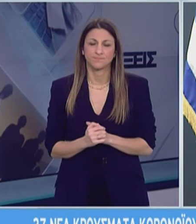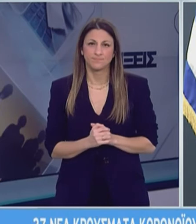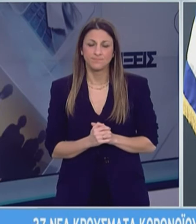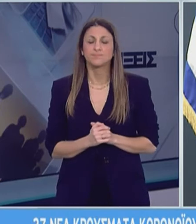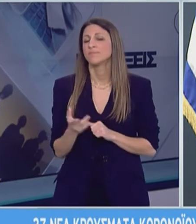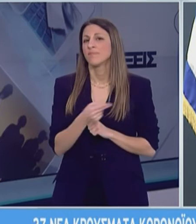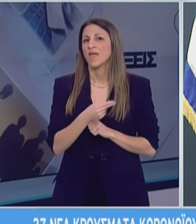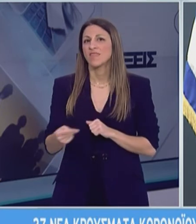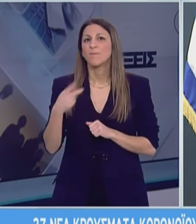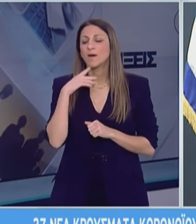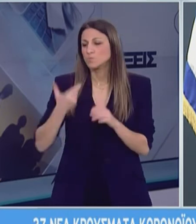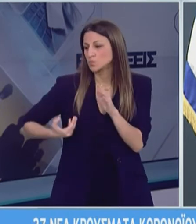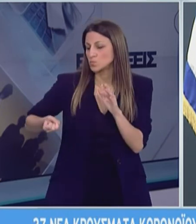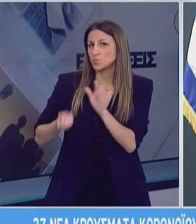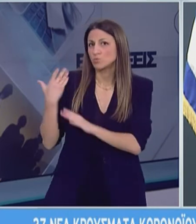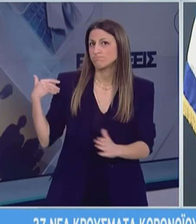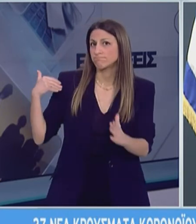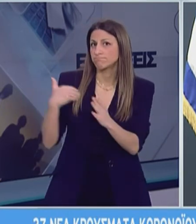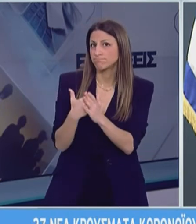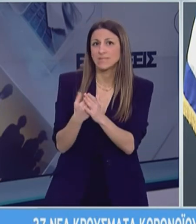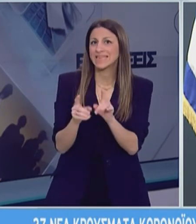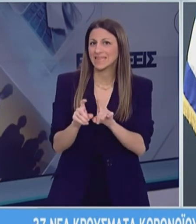Σχετικά με επιστημονικές εξελίξεις που αφορούν τον ιό,